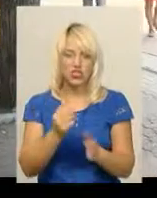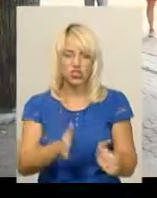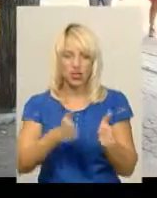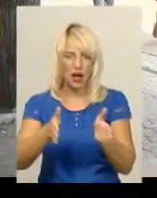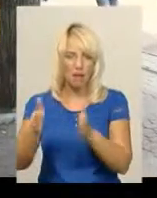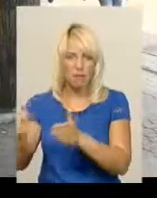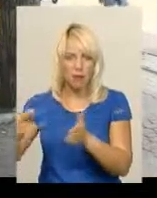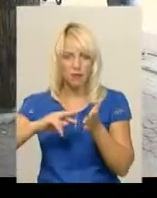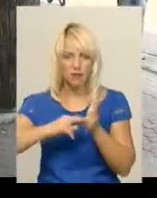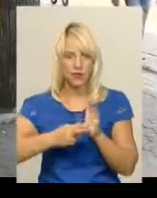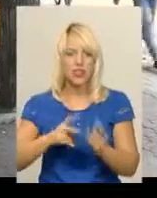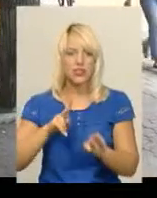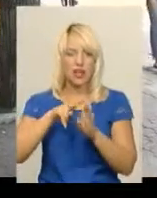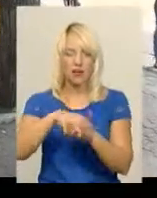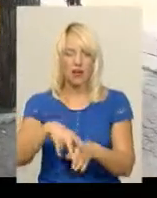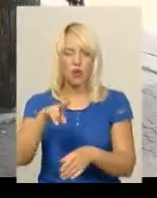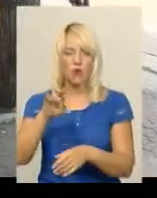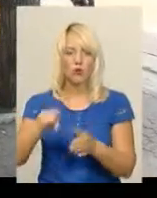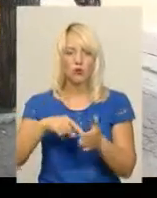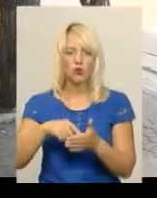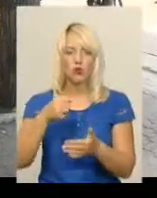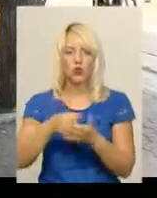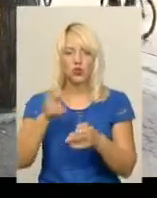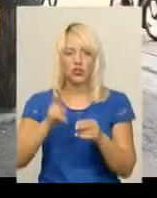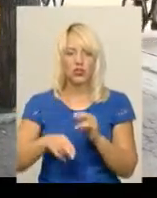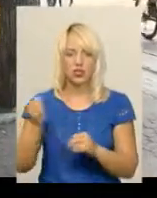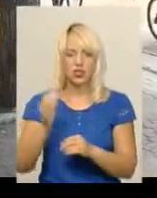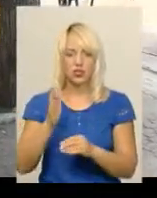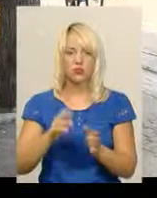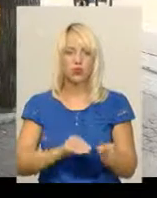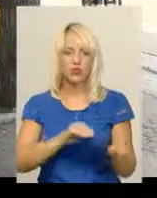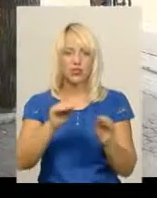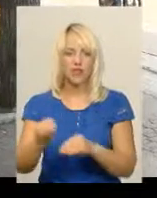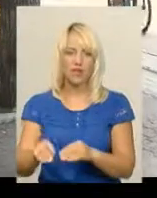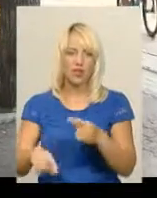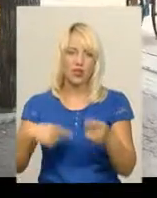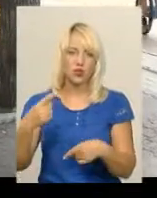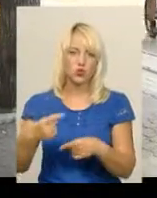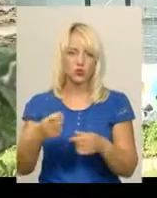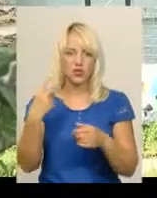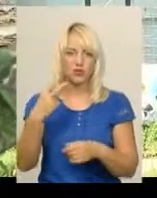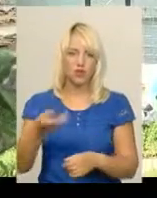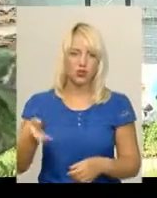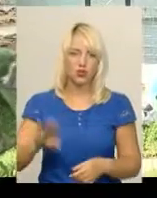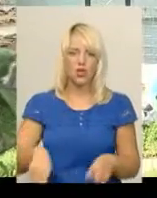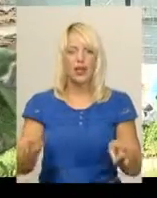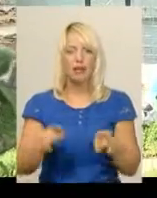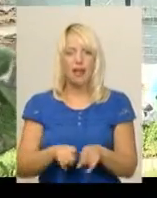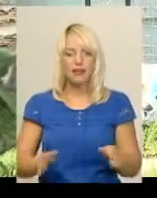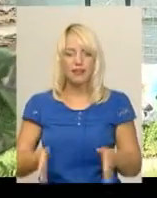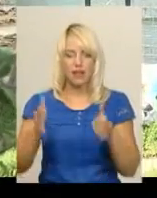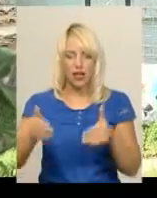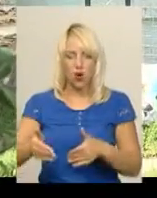завантаження по місту. В кінці тижня він виставляє наступну партію 20 контейнерів по місту. Такий контейнер